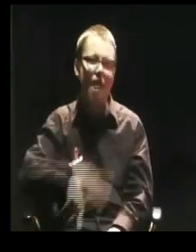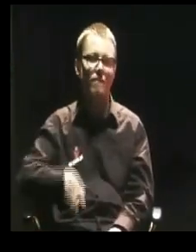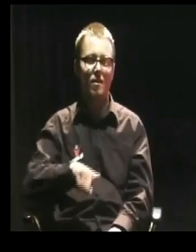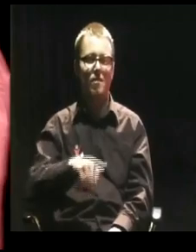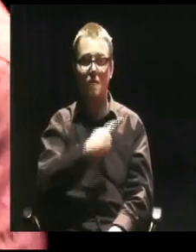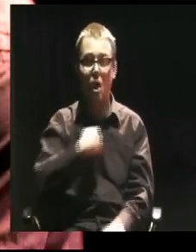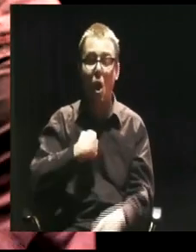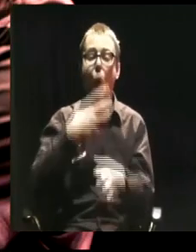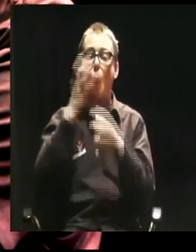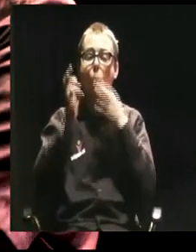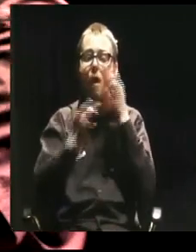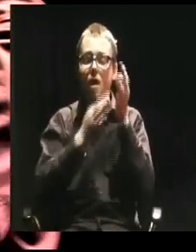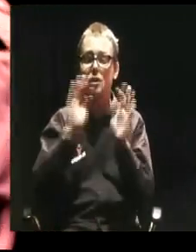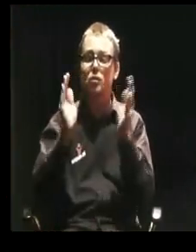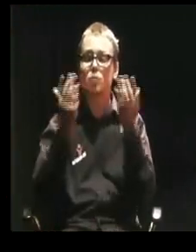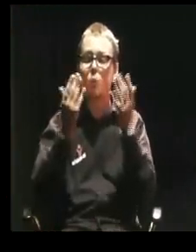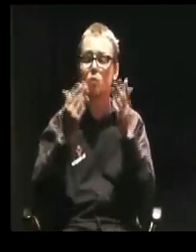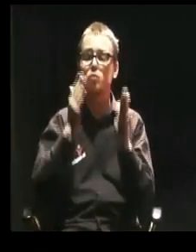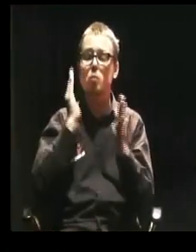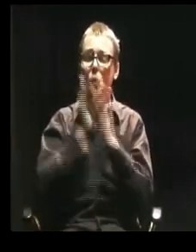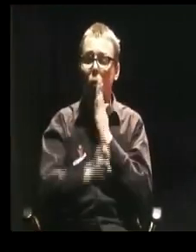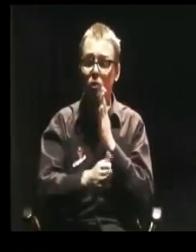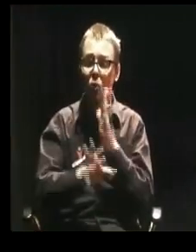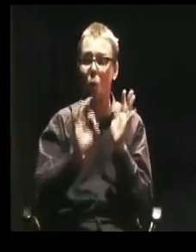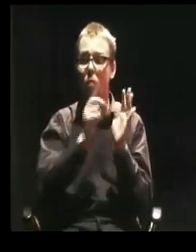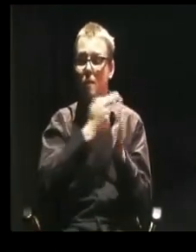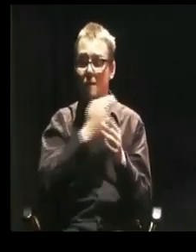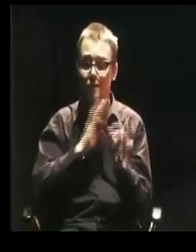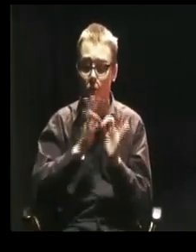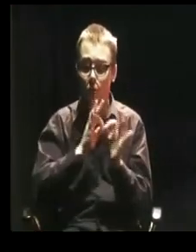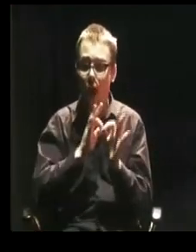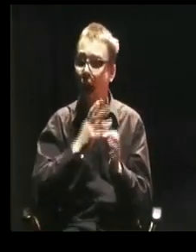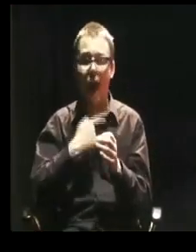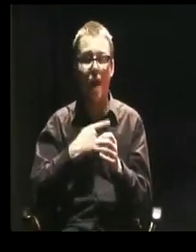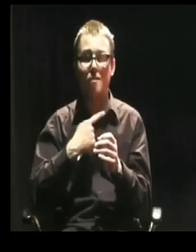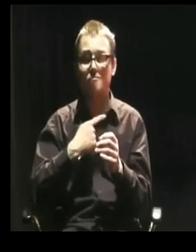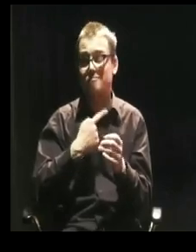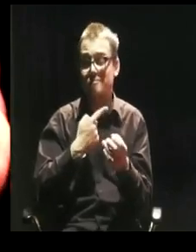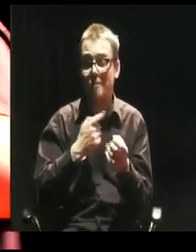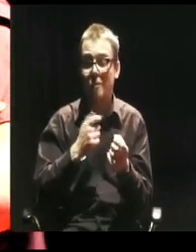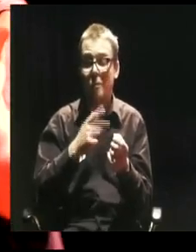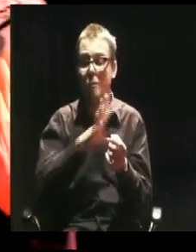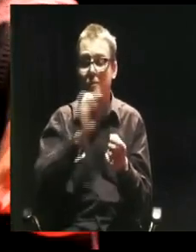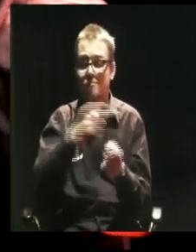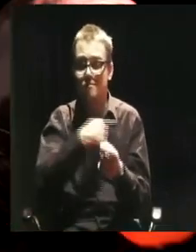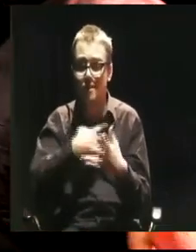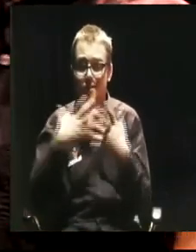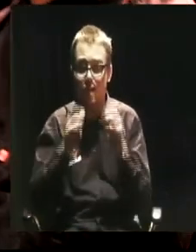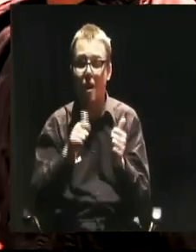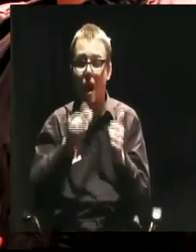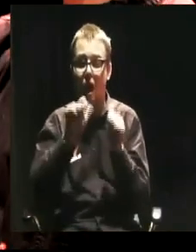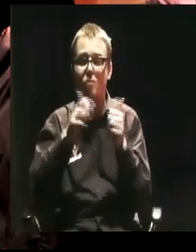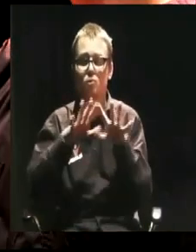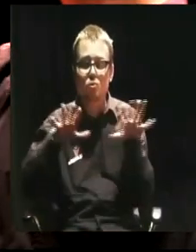językiem prostym, ale absolutnie nie mówimy do prostaków. Mówimy językiem prostym po to, żeby to dotarło do jak największej ilości